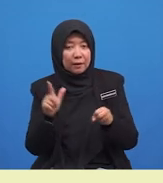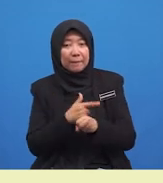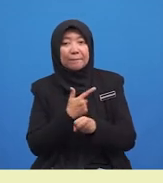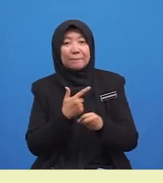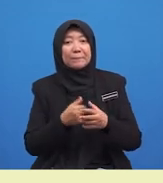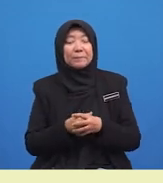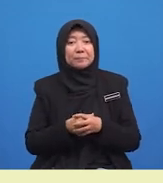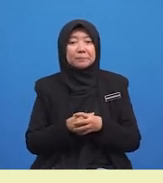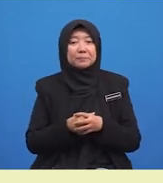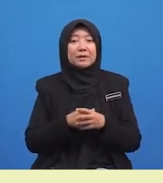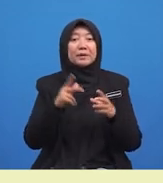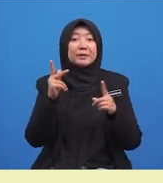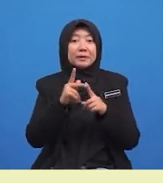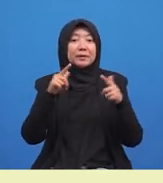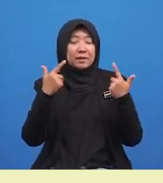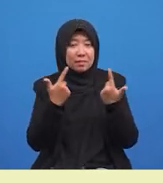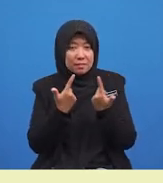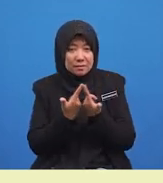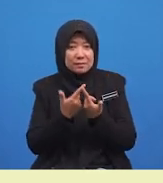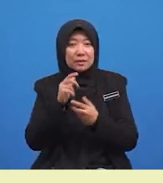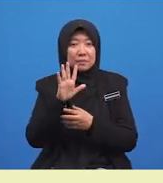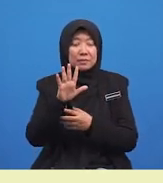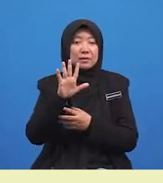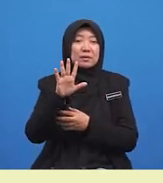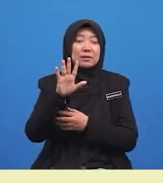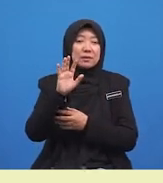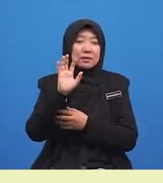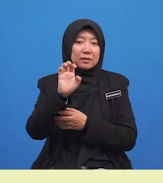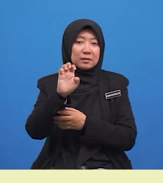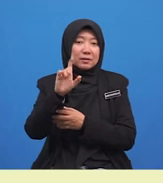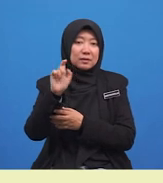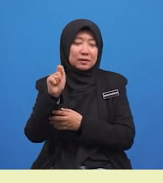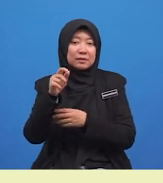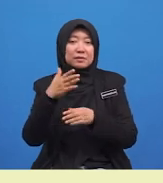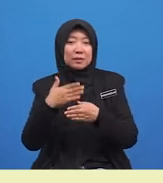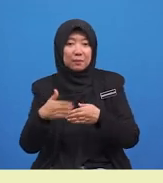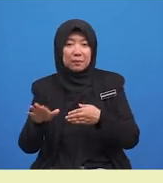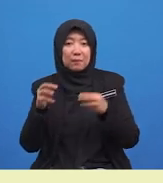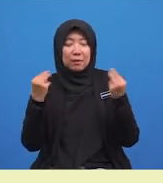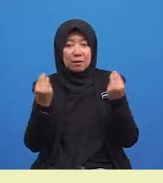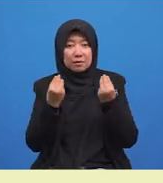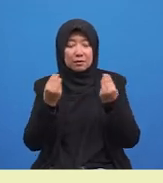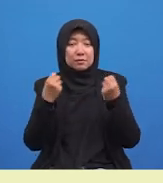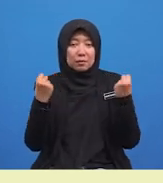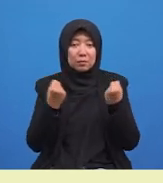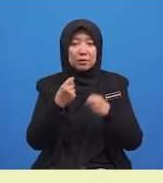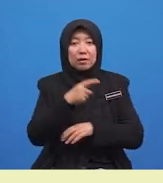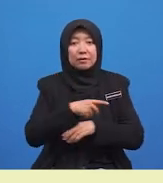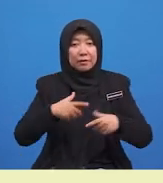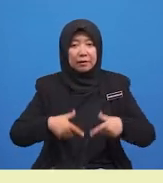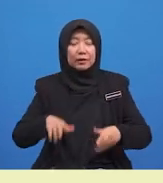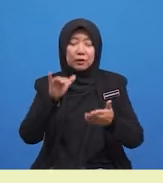Ke kelas 5 Ilit selepas Majlis Sambutan Hari Lahir merupakan